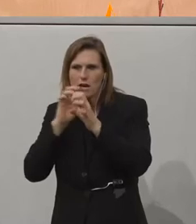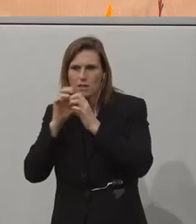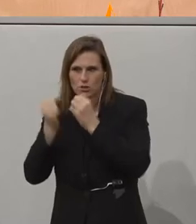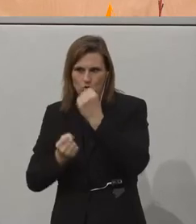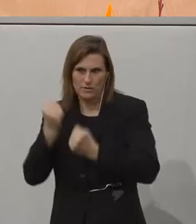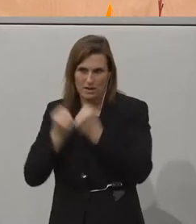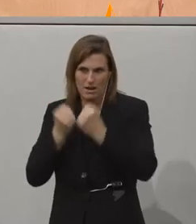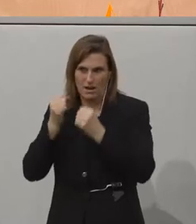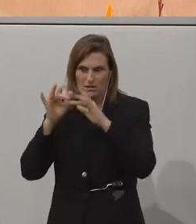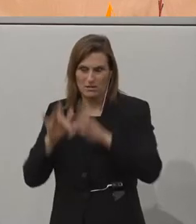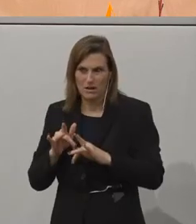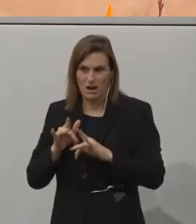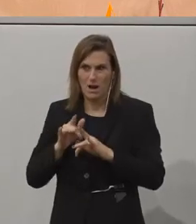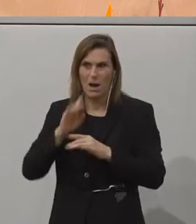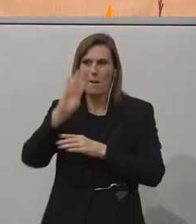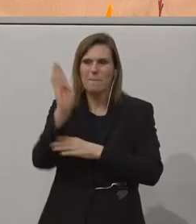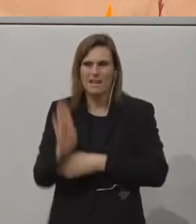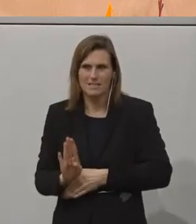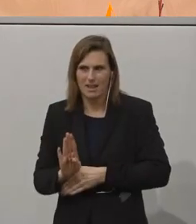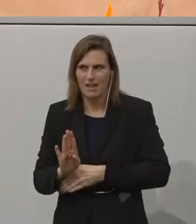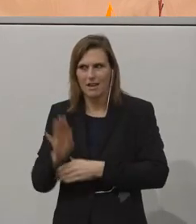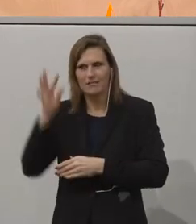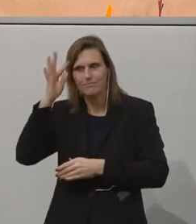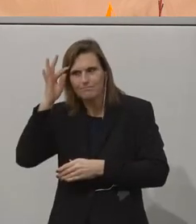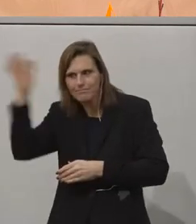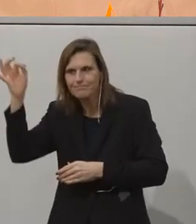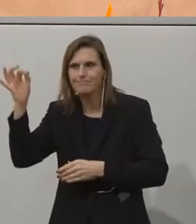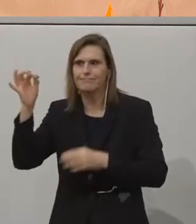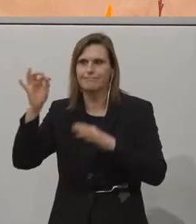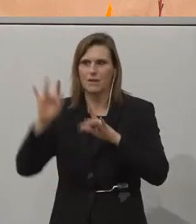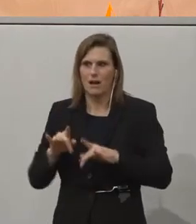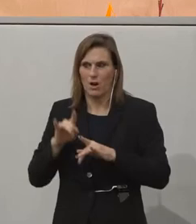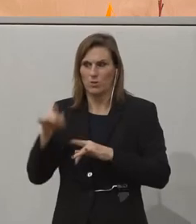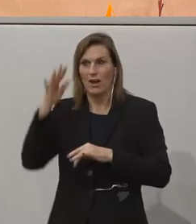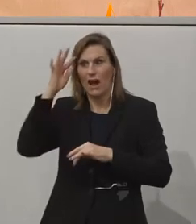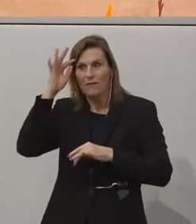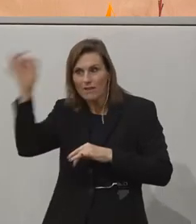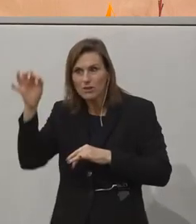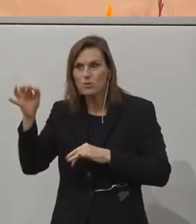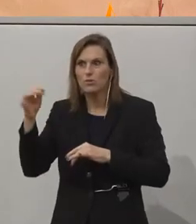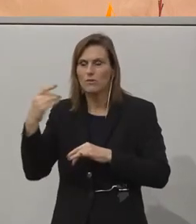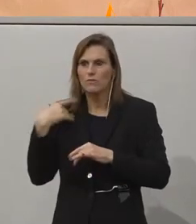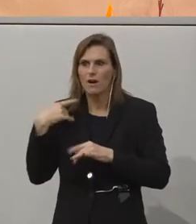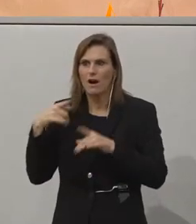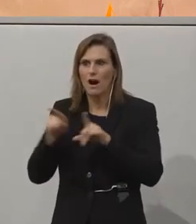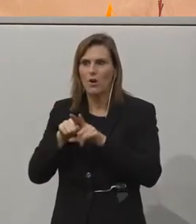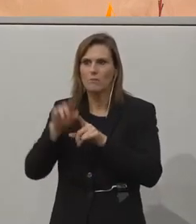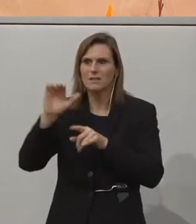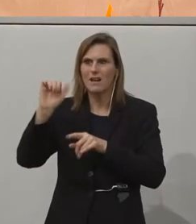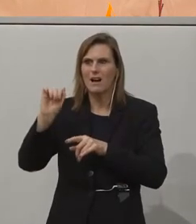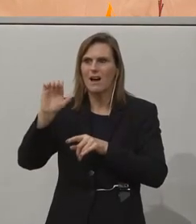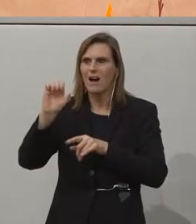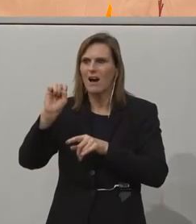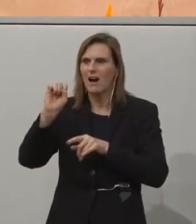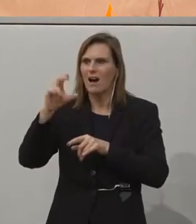aus Brasilien kommend. Und diese Innovation, da haben wir mit Ashoka gemeinsam einen